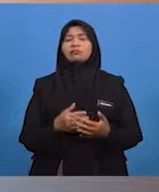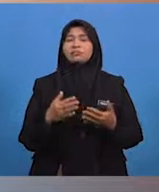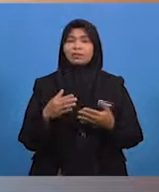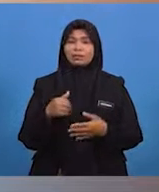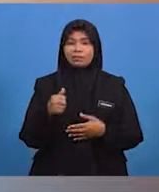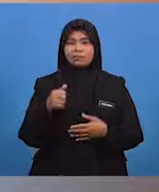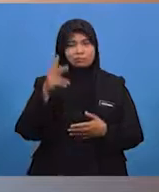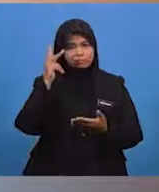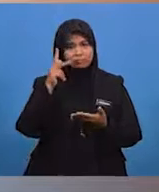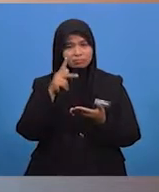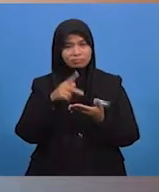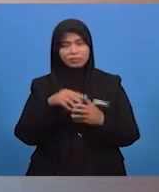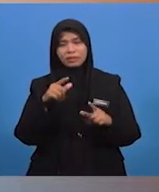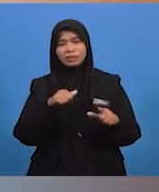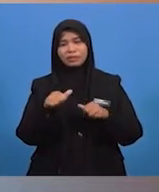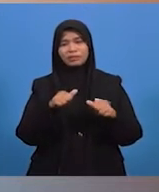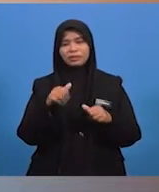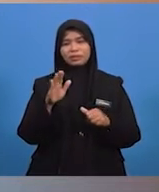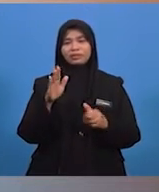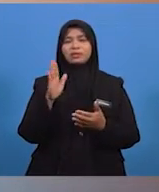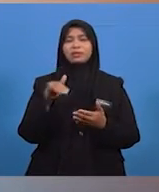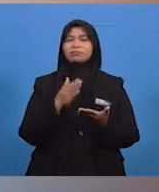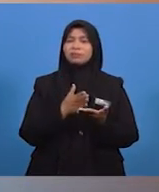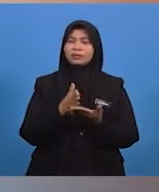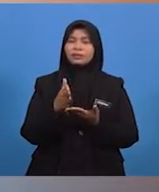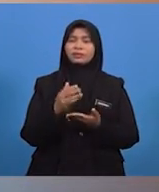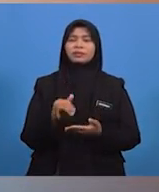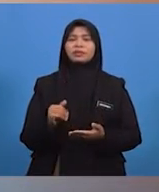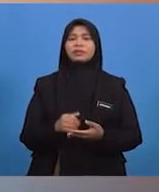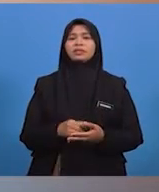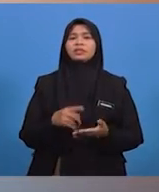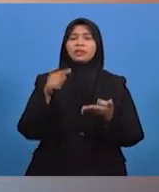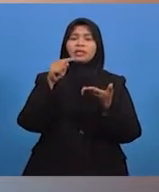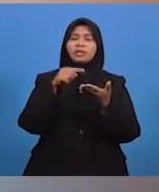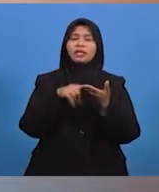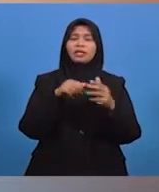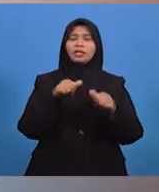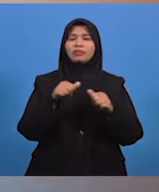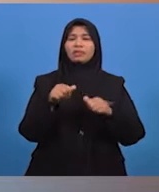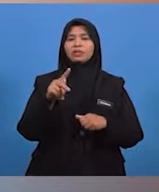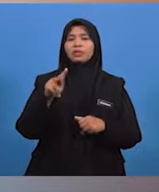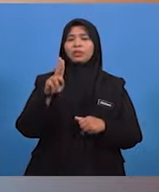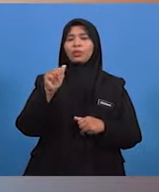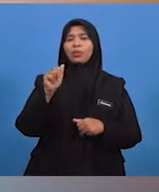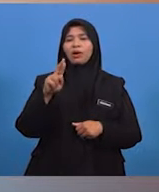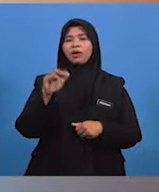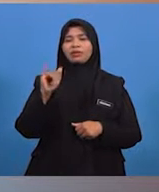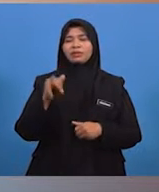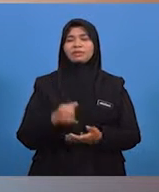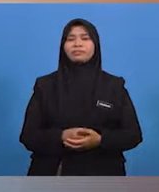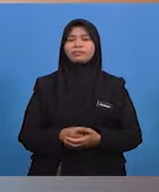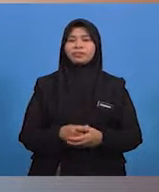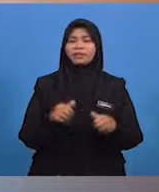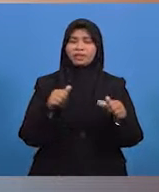kenal aktiviti yang dipaparkan seterusnya? Ya, inilah aktiviti pengkuarian. Aktiviti